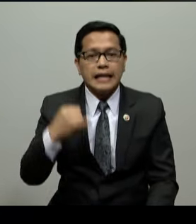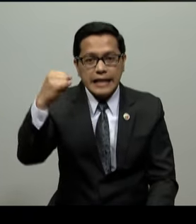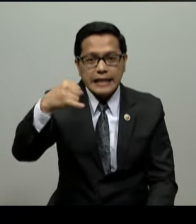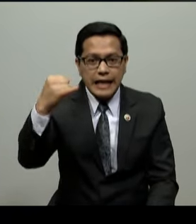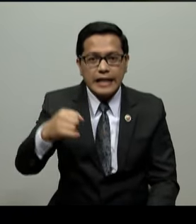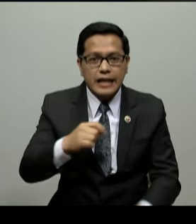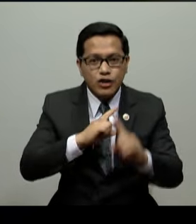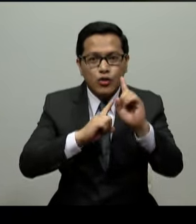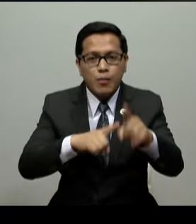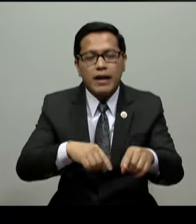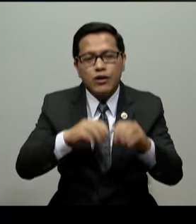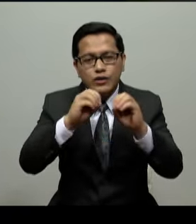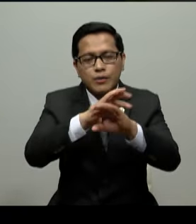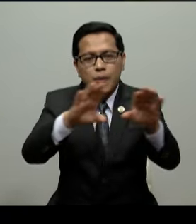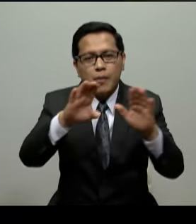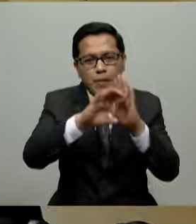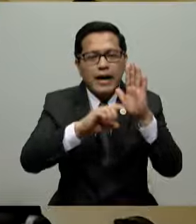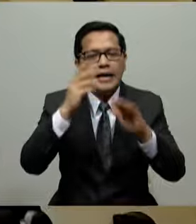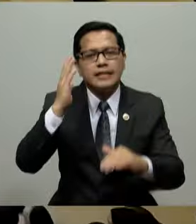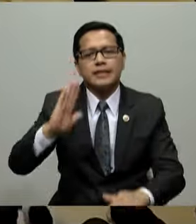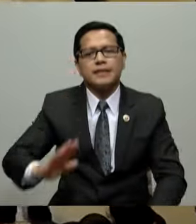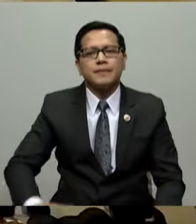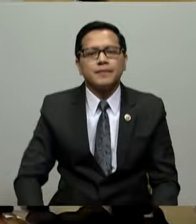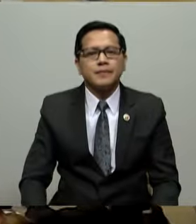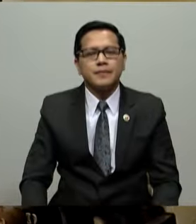na makadalo sa pamamahayan po na ito.